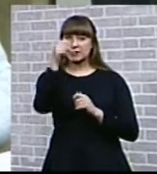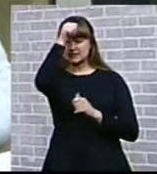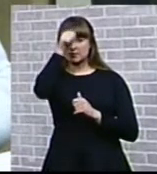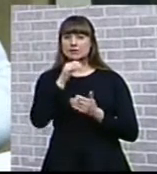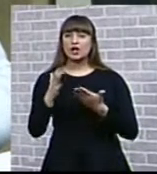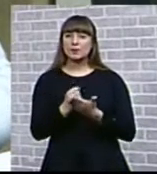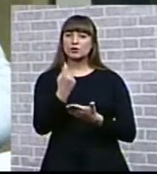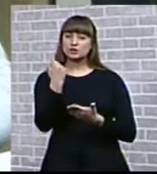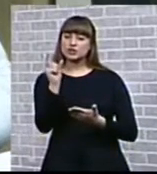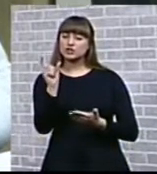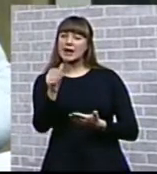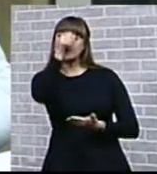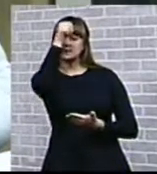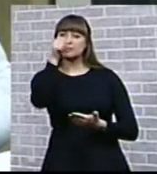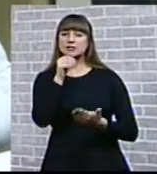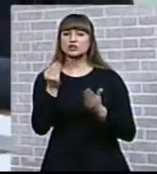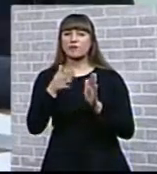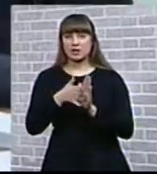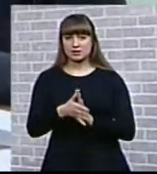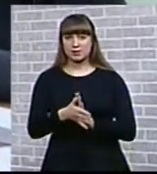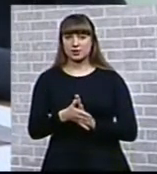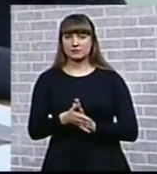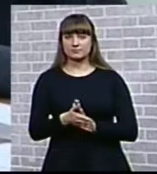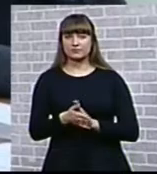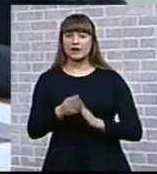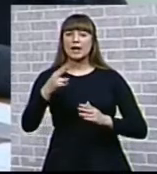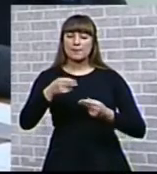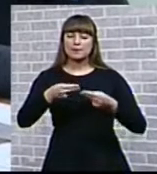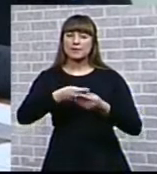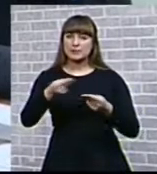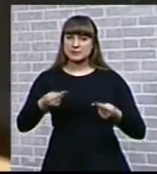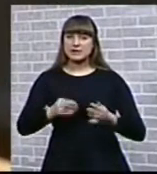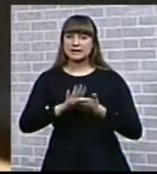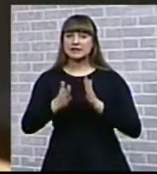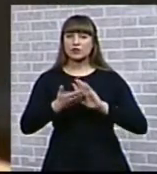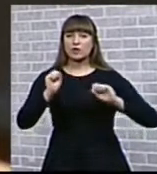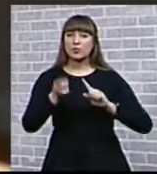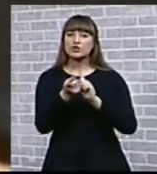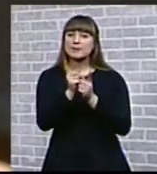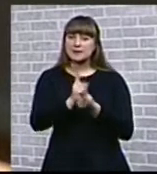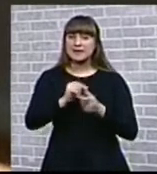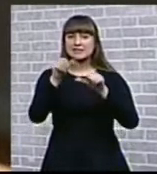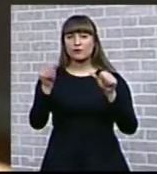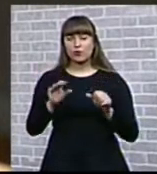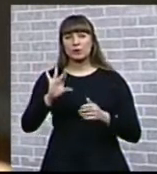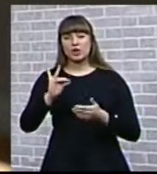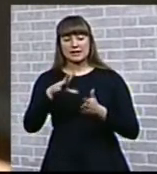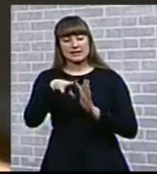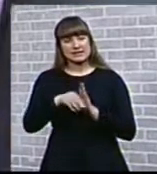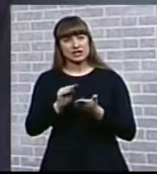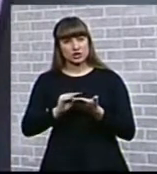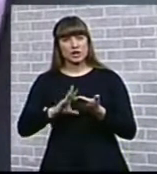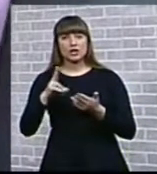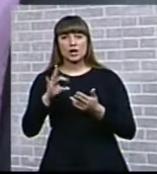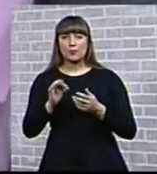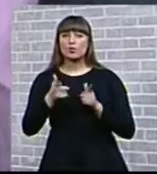часть месячного расхода. При подписании договора можно менять и форму, и содержание, но только по